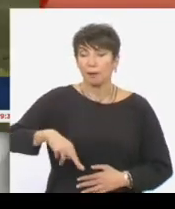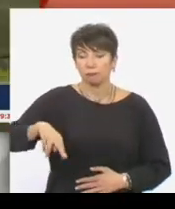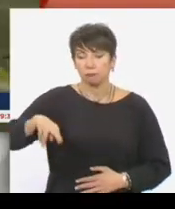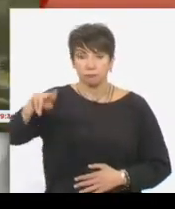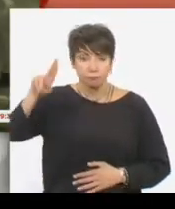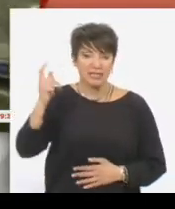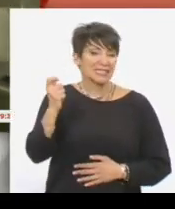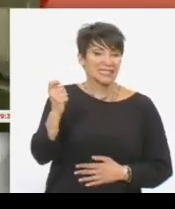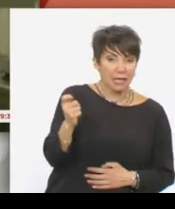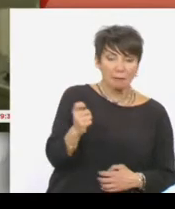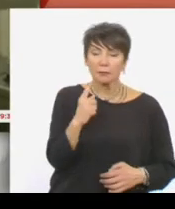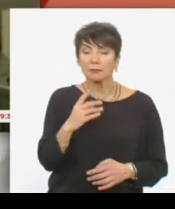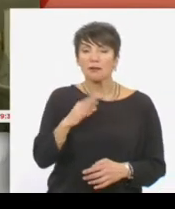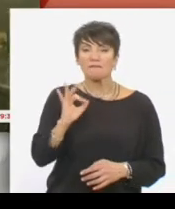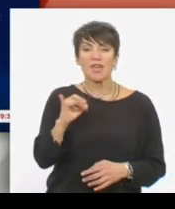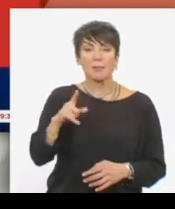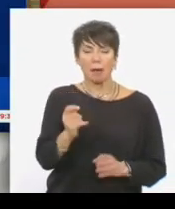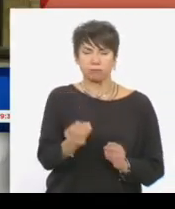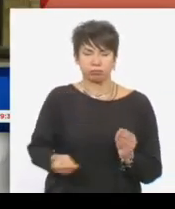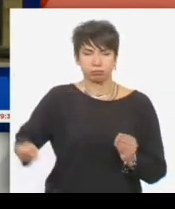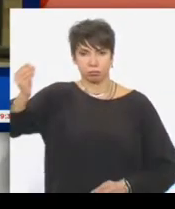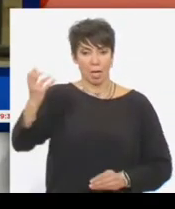η επιβάρυνση από το φόρο προστιθέμενης αξίας.